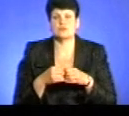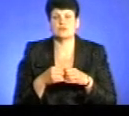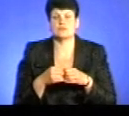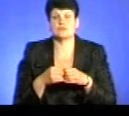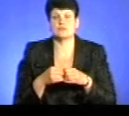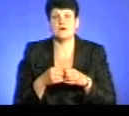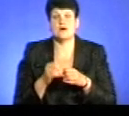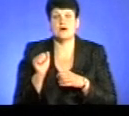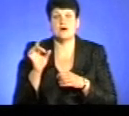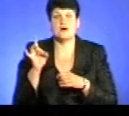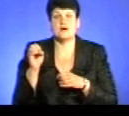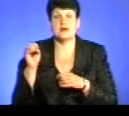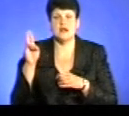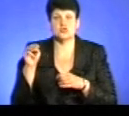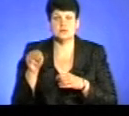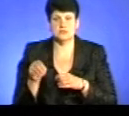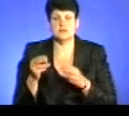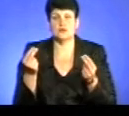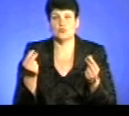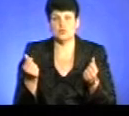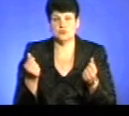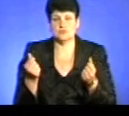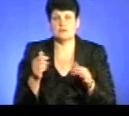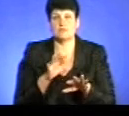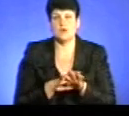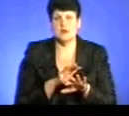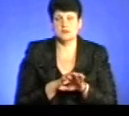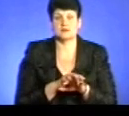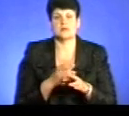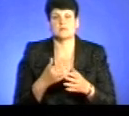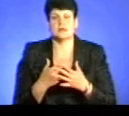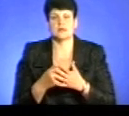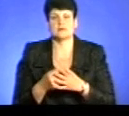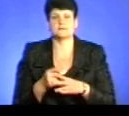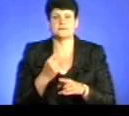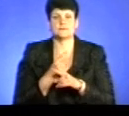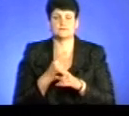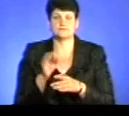кошти боржнука. Тоборжник, який має якісь рахунки, вкладу в банках, не знаючи,